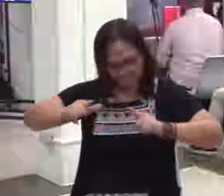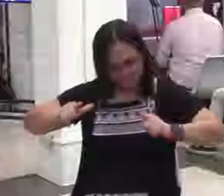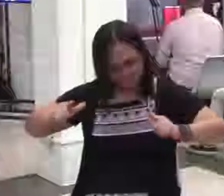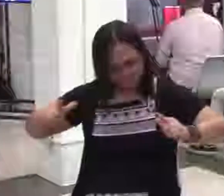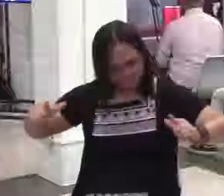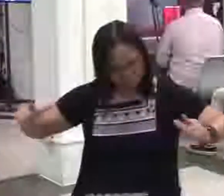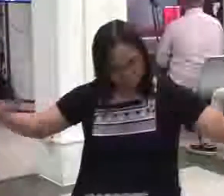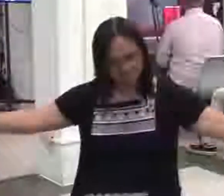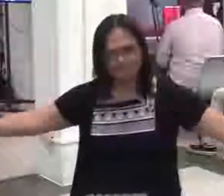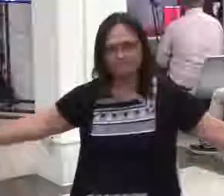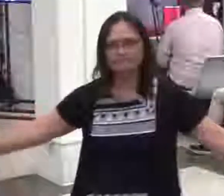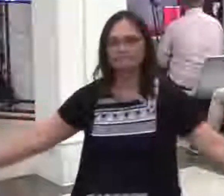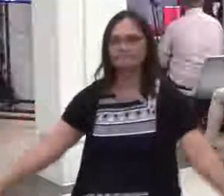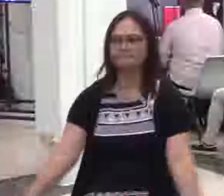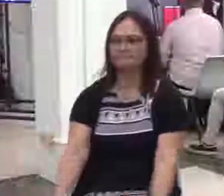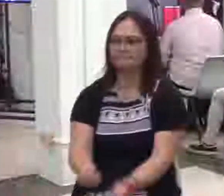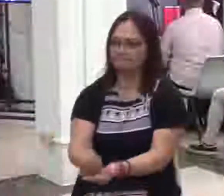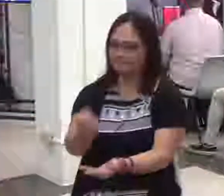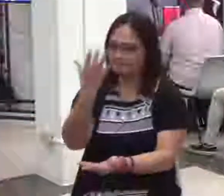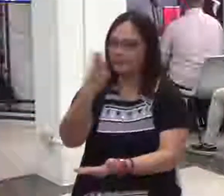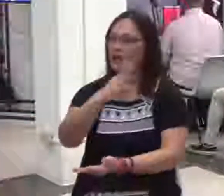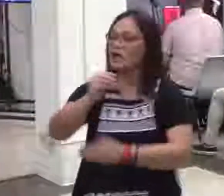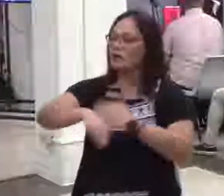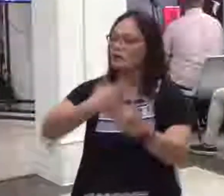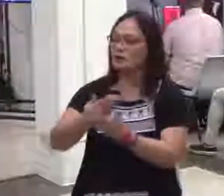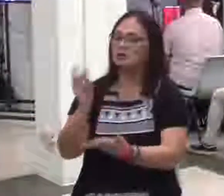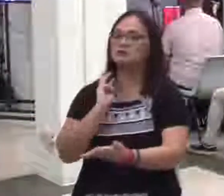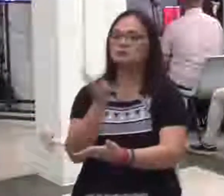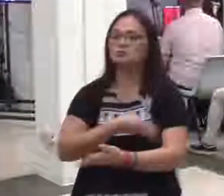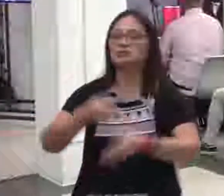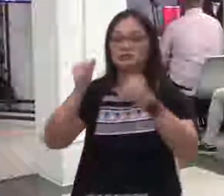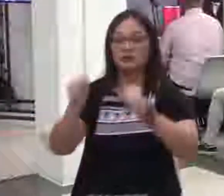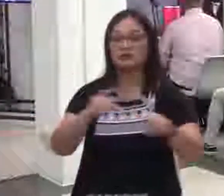and all that we can do is receive.